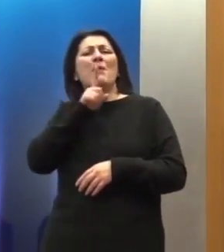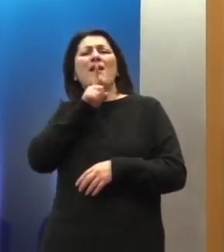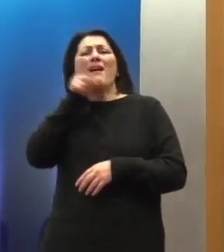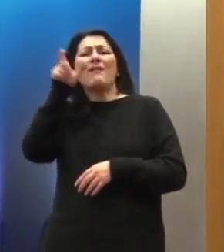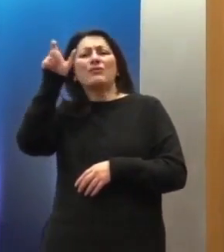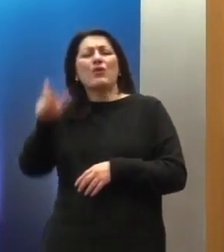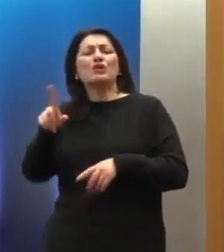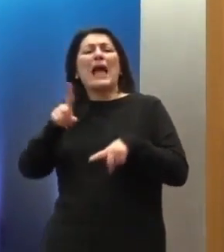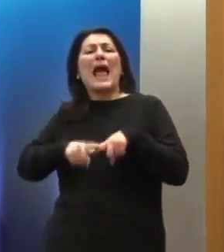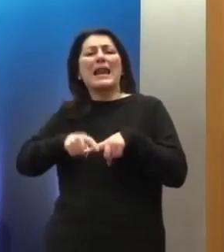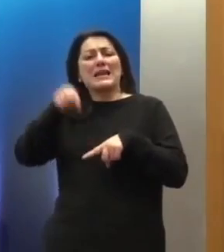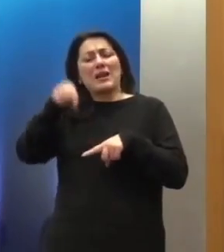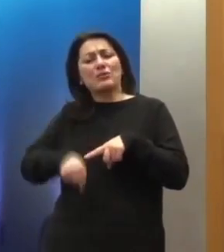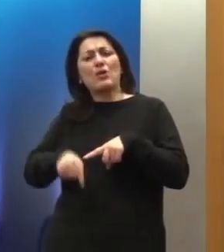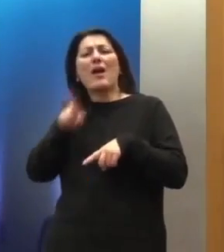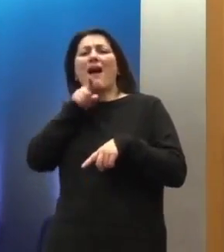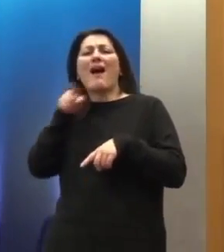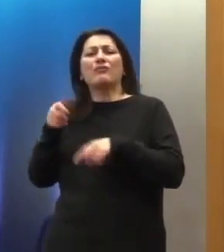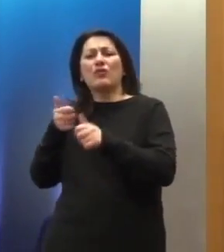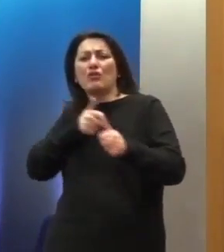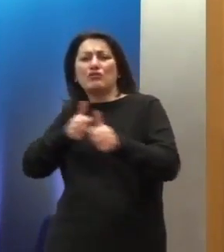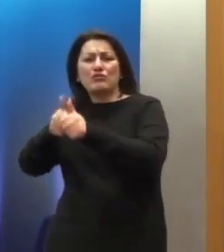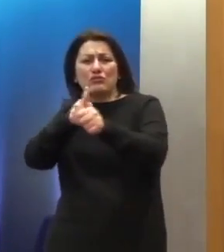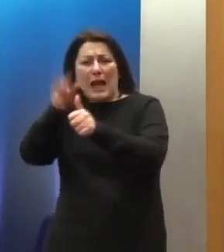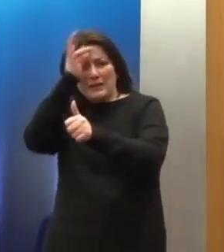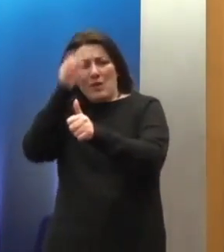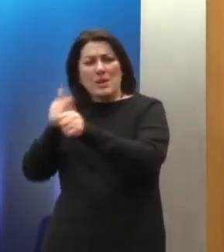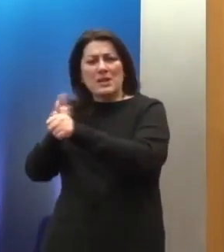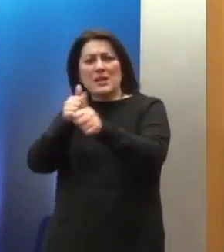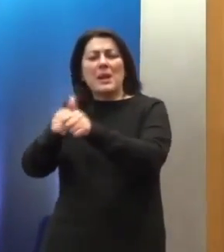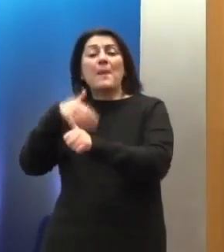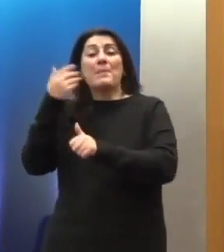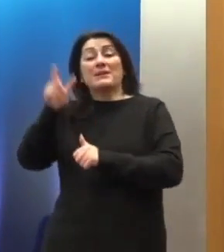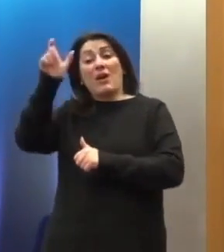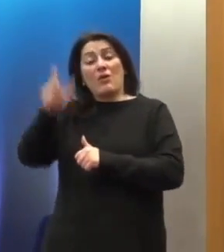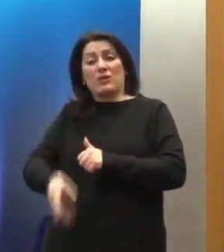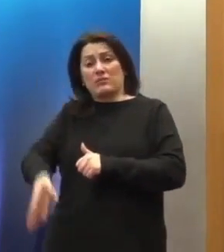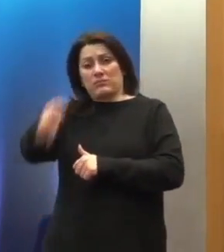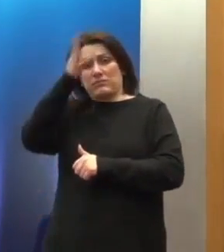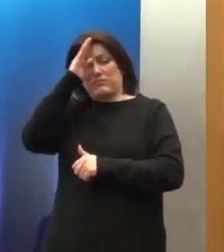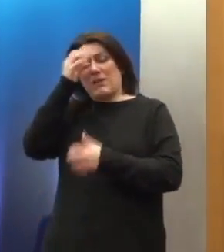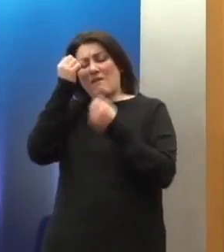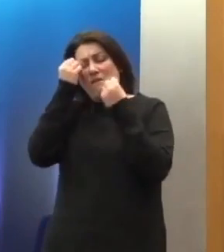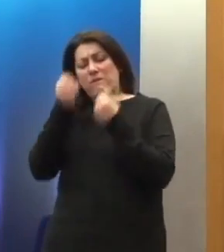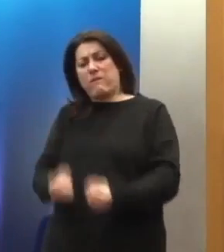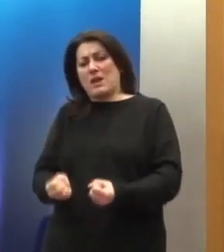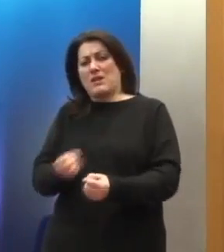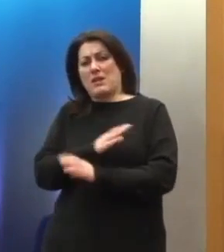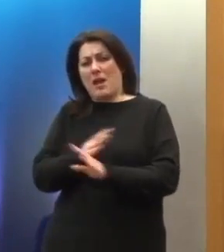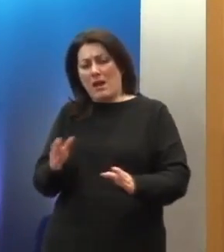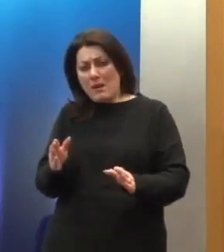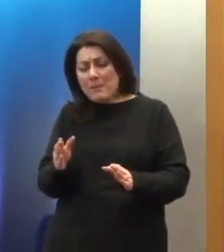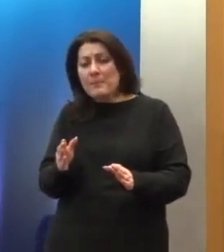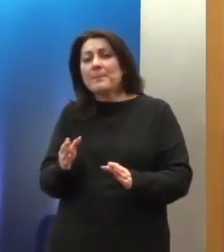Έλληνας πολίτης ο οποίος είχε καταδιωχθεί από αστυνομικούς και στην ουσία είχε τραυματιστεί βαρύτατα άλλωστε, είχε καταδιωχθεί από την